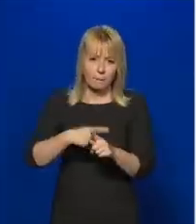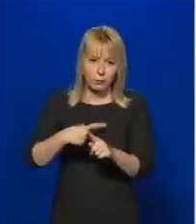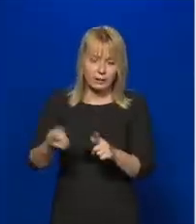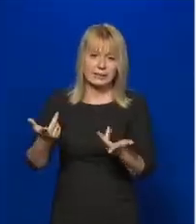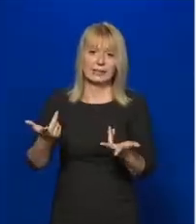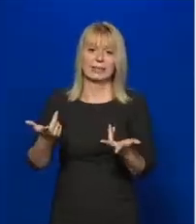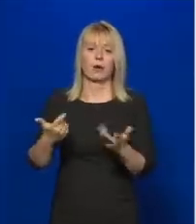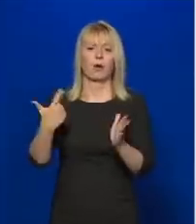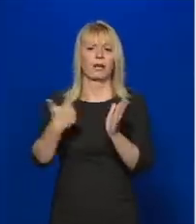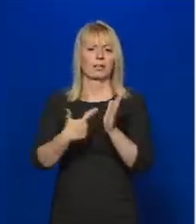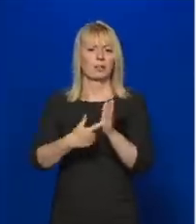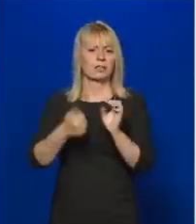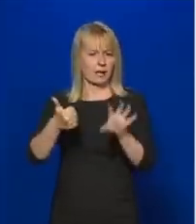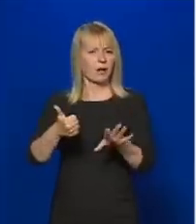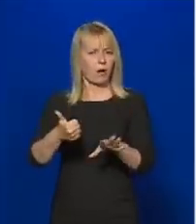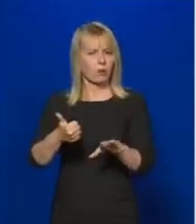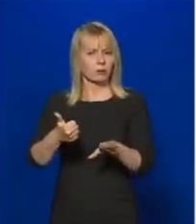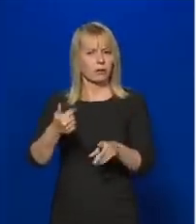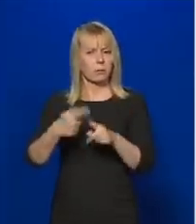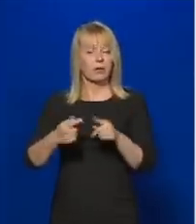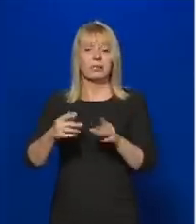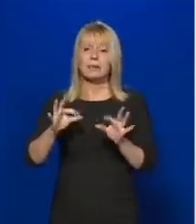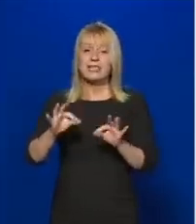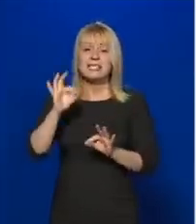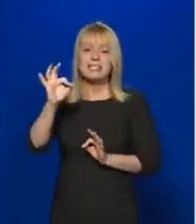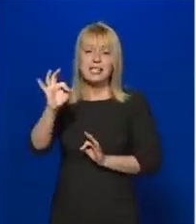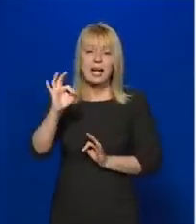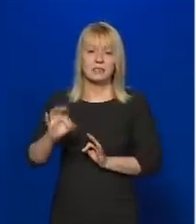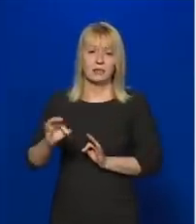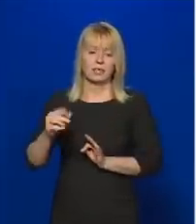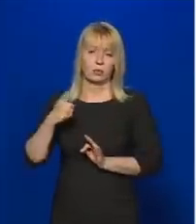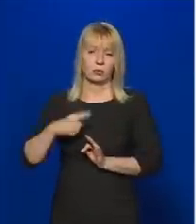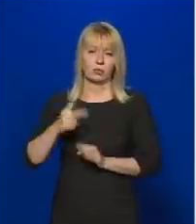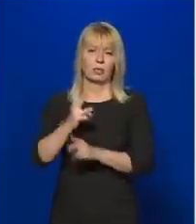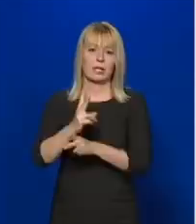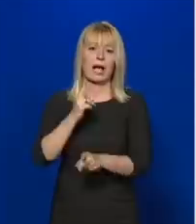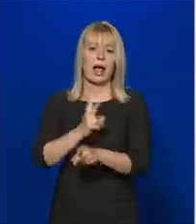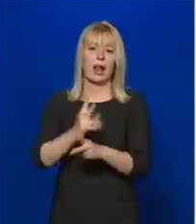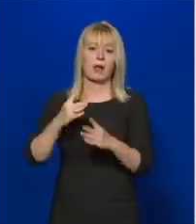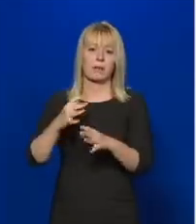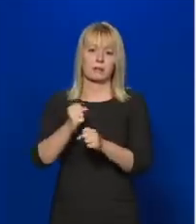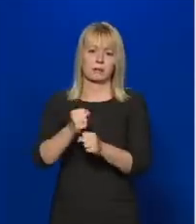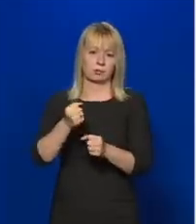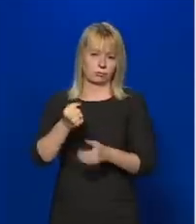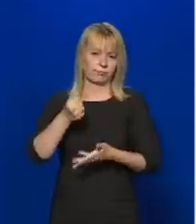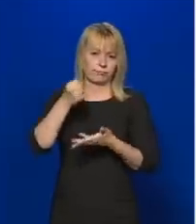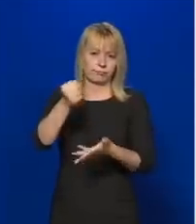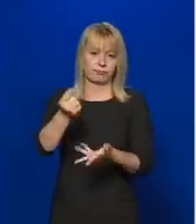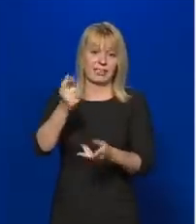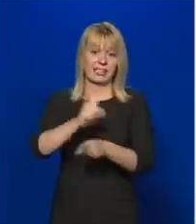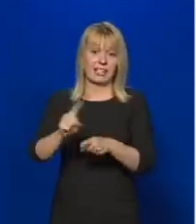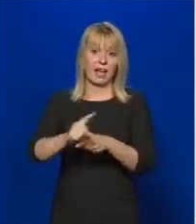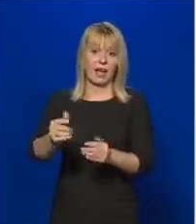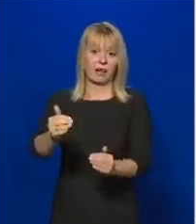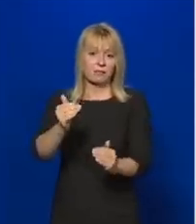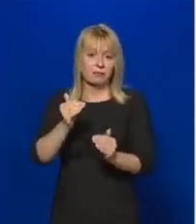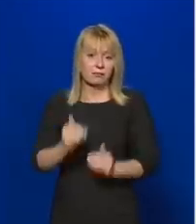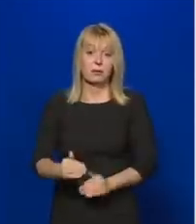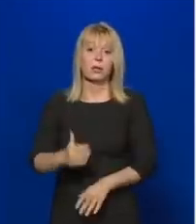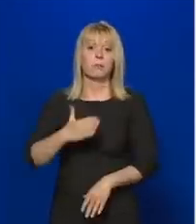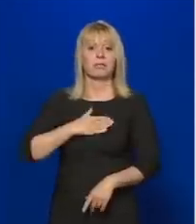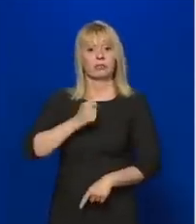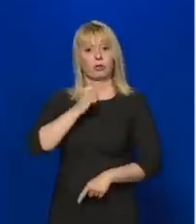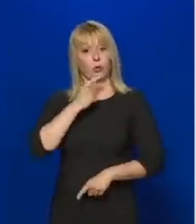2006-ban, amikor majdnem 10%-os volt az államháztartási hiány, hasonló értékelést vagy jobb értékelést ad a